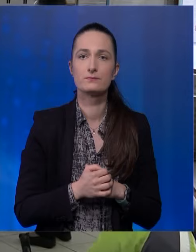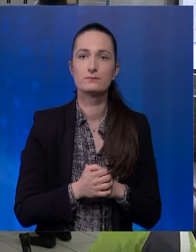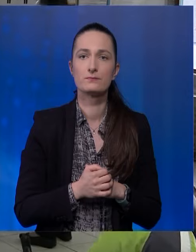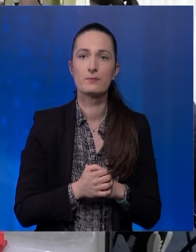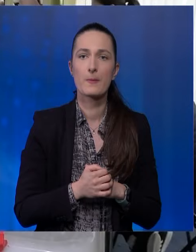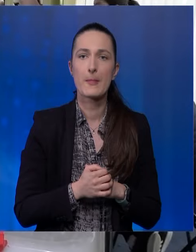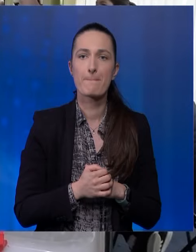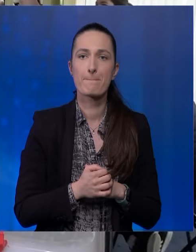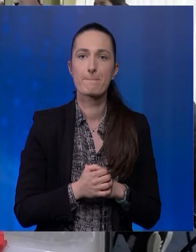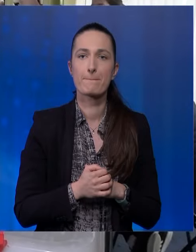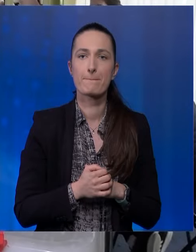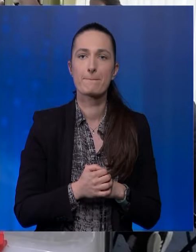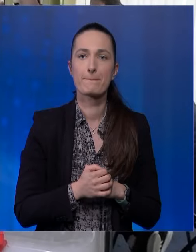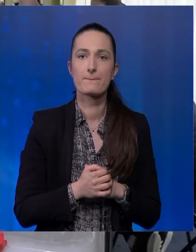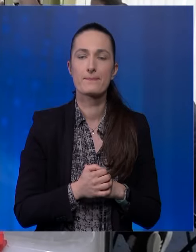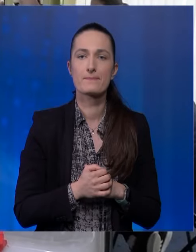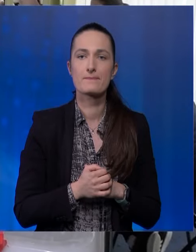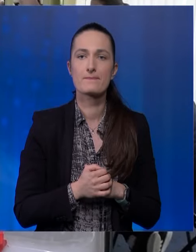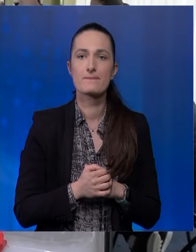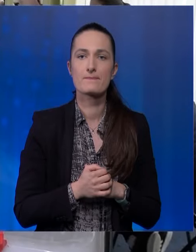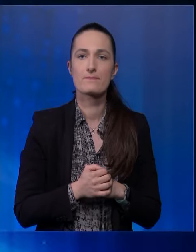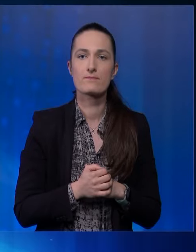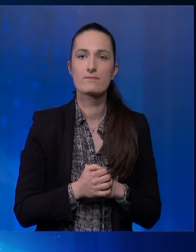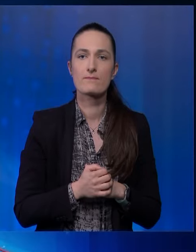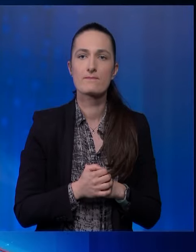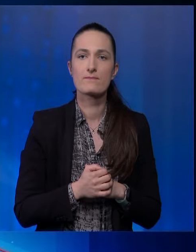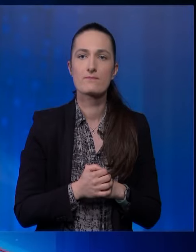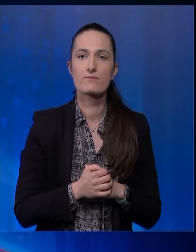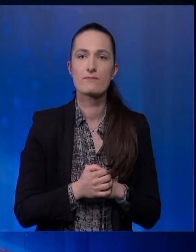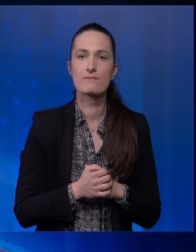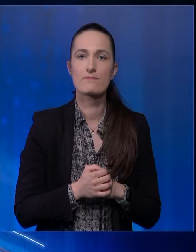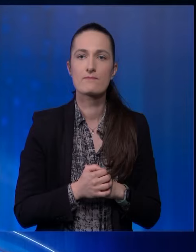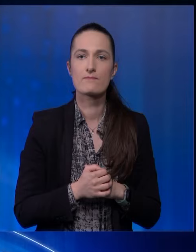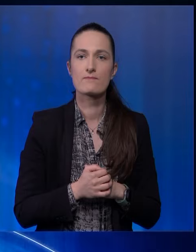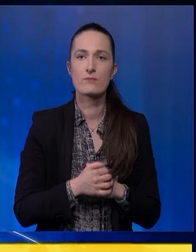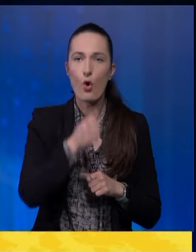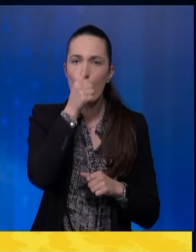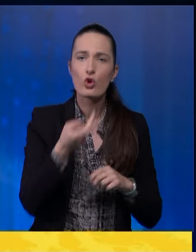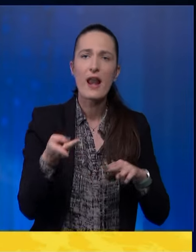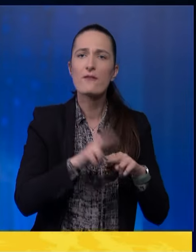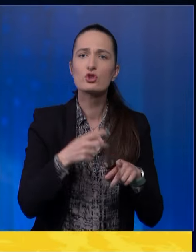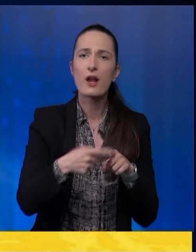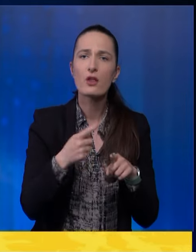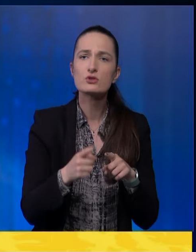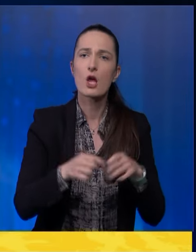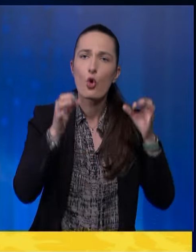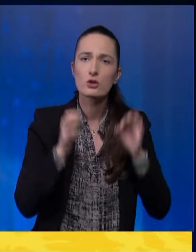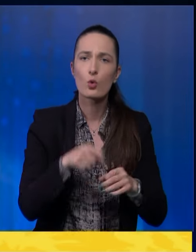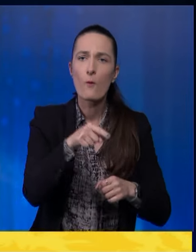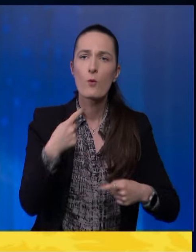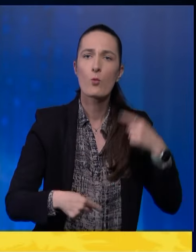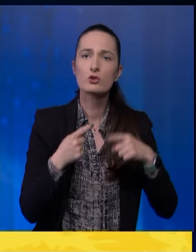politička elita jeste odavno zaboravila na narod. Ono što najviše nedostaje konkretno u ovoj političkoj